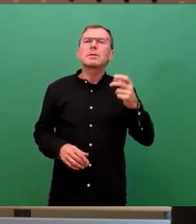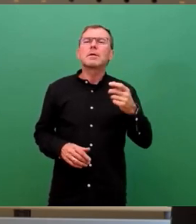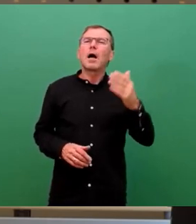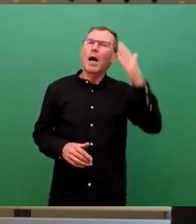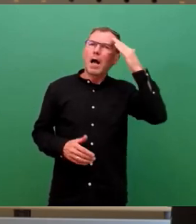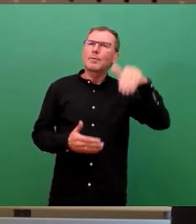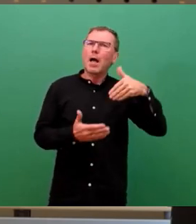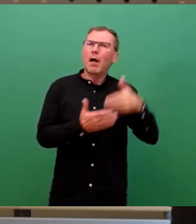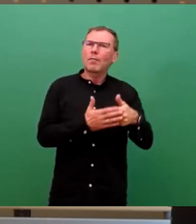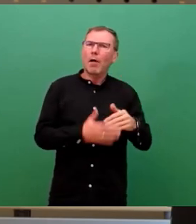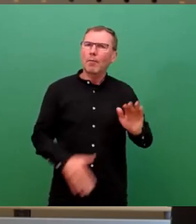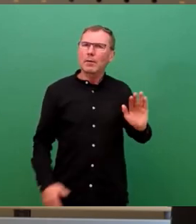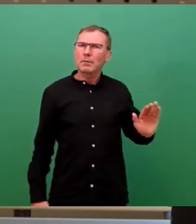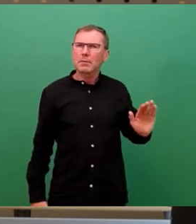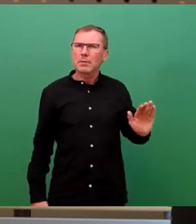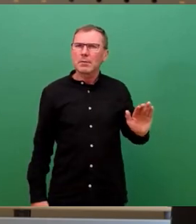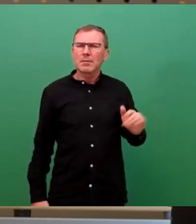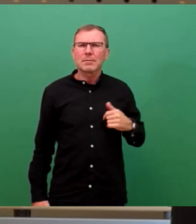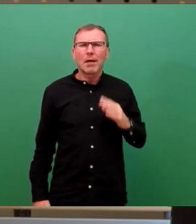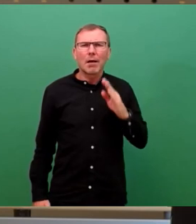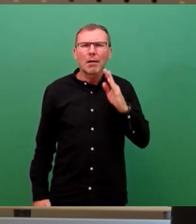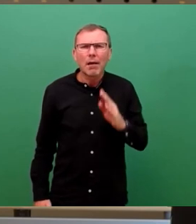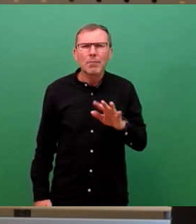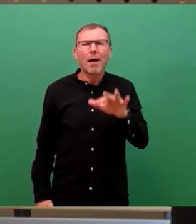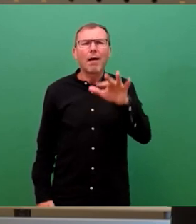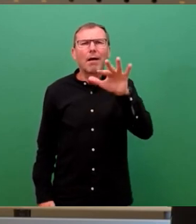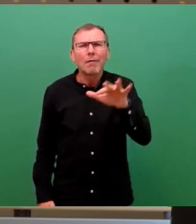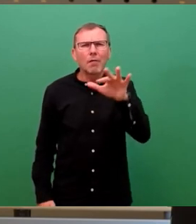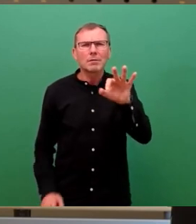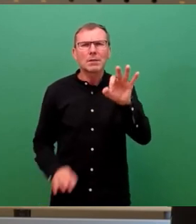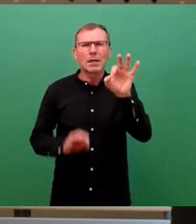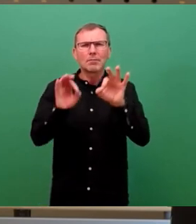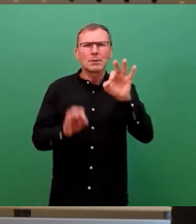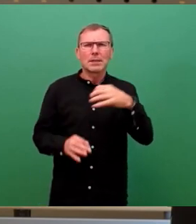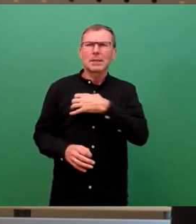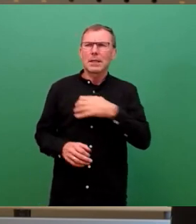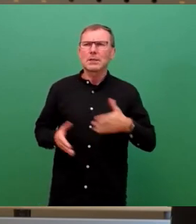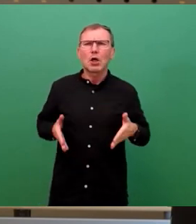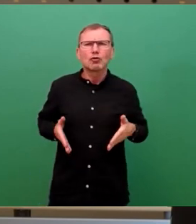Beispiel, wir haben doch gerade mal 15 Prozent der Dresdner Straße.